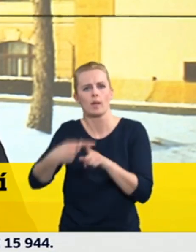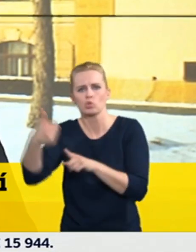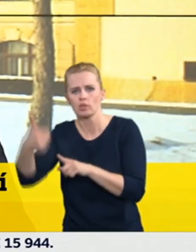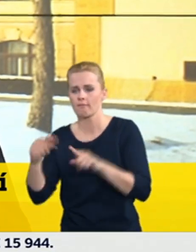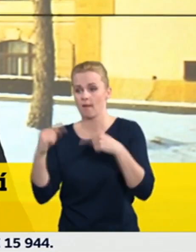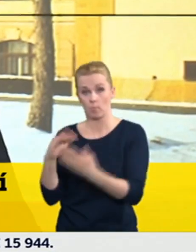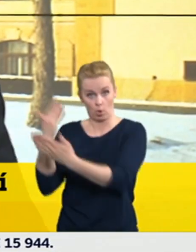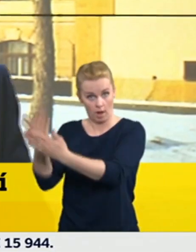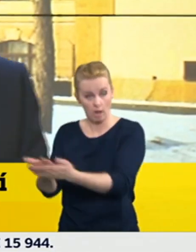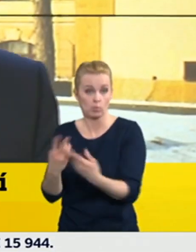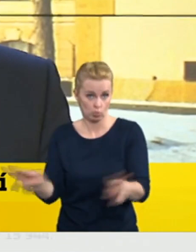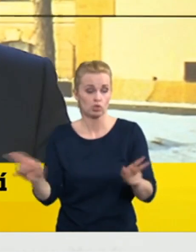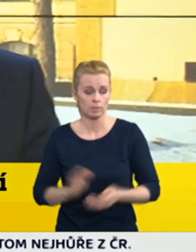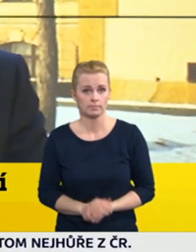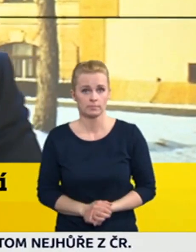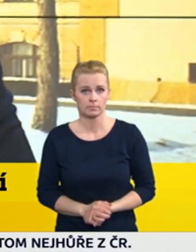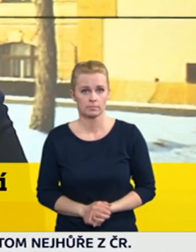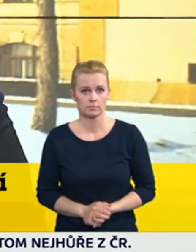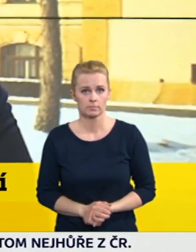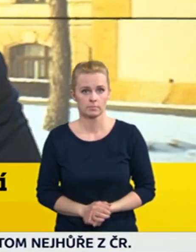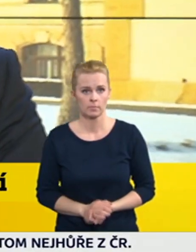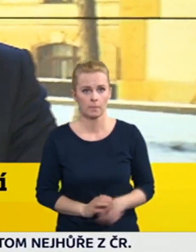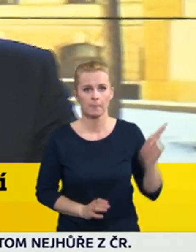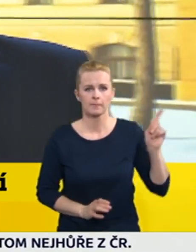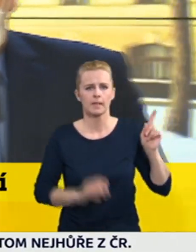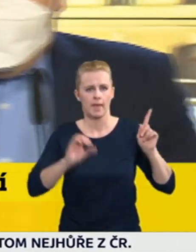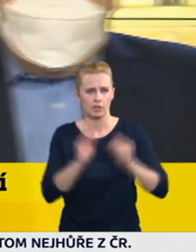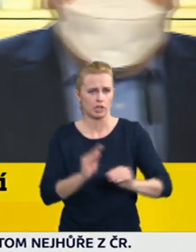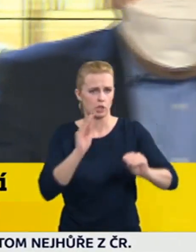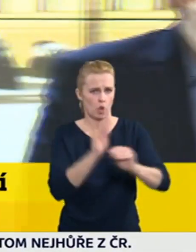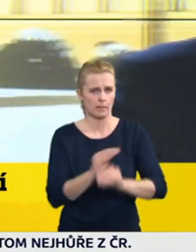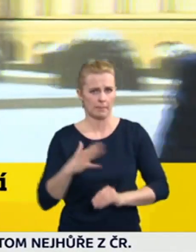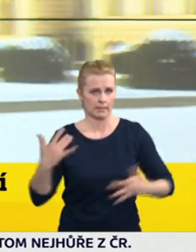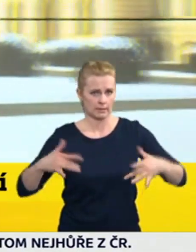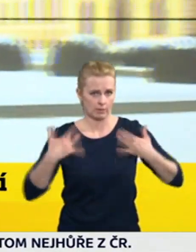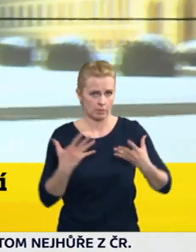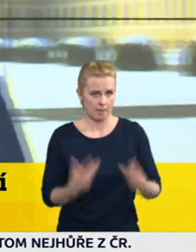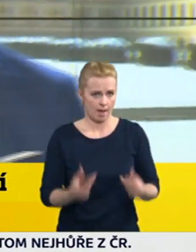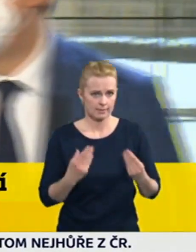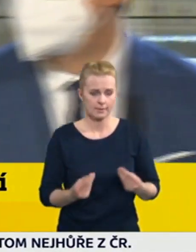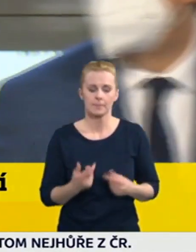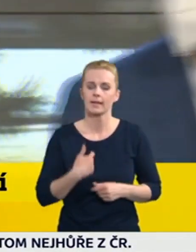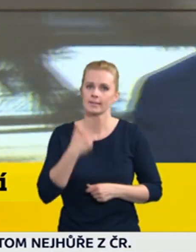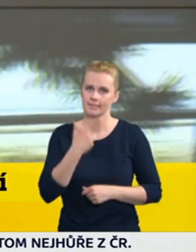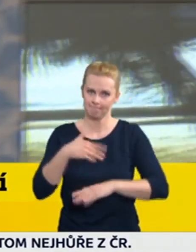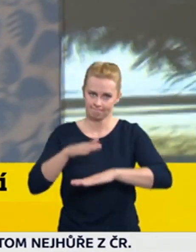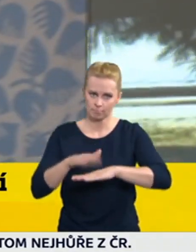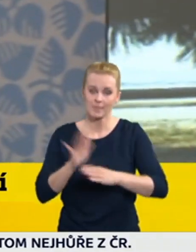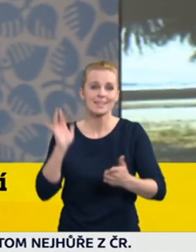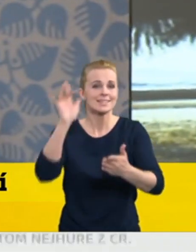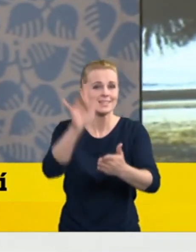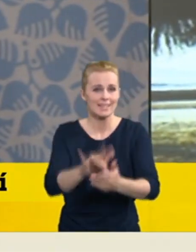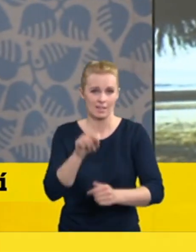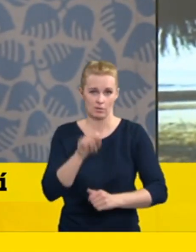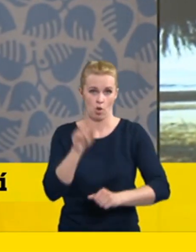takto. ještě prosím. možno doplním, jenom aby z toho jasně vysnělo, že cílem těchto opatření